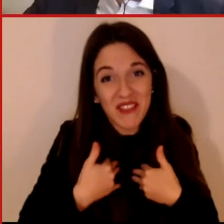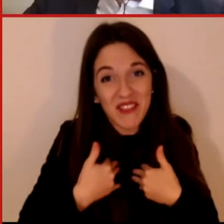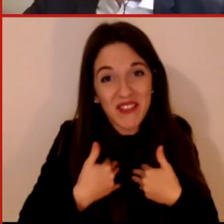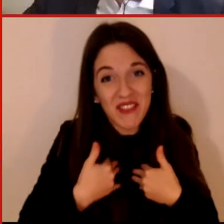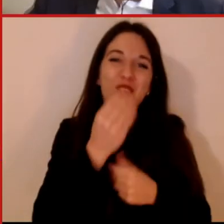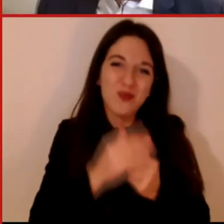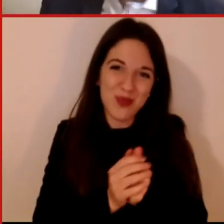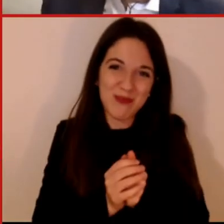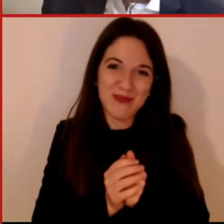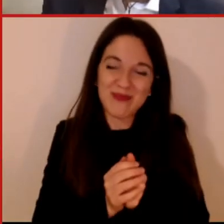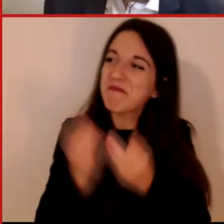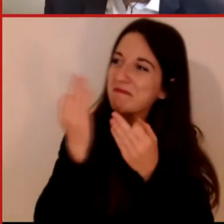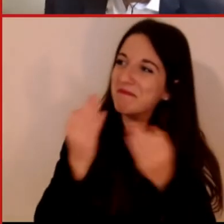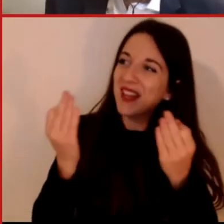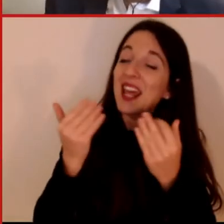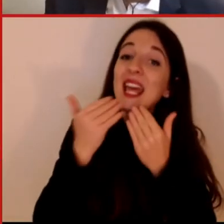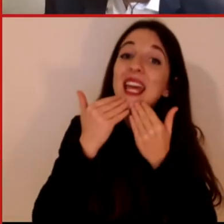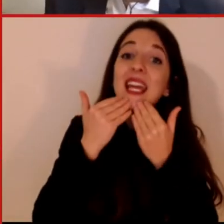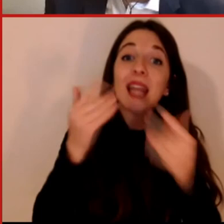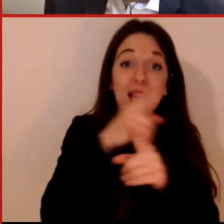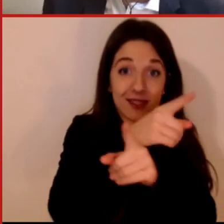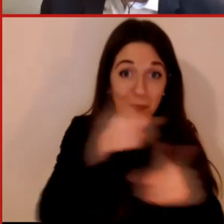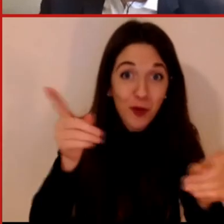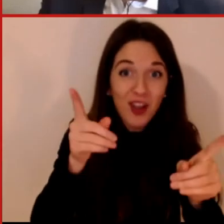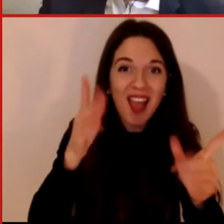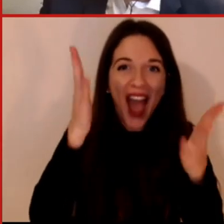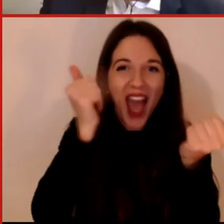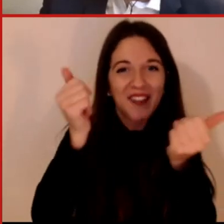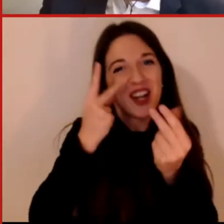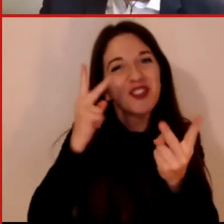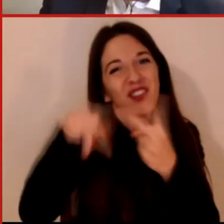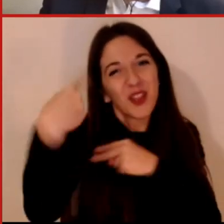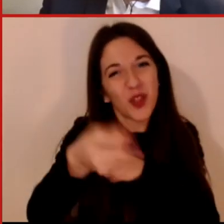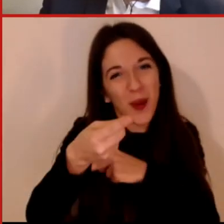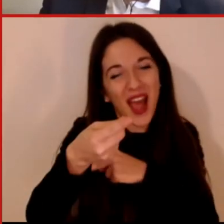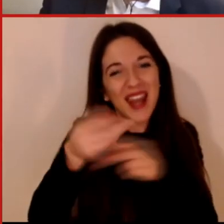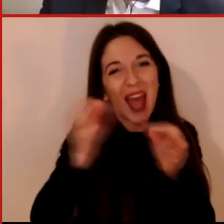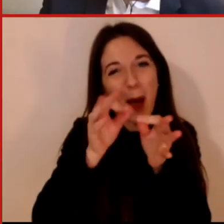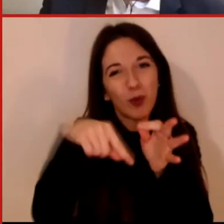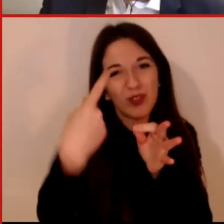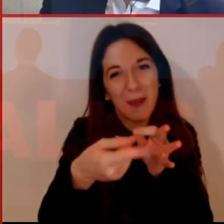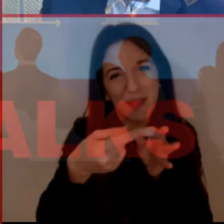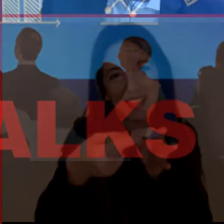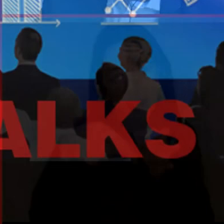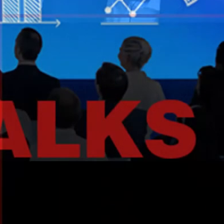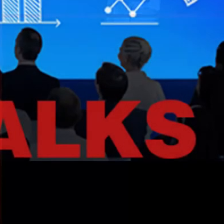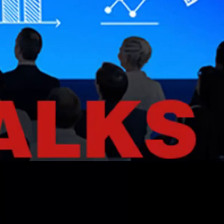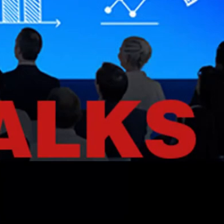Bene, grazie a tutti voi e arrivederci a domani al prossimo appuntamento di questa Tam Tam Talk.